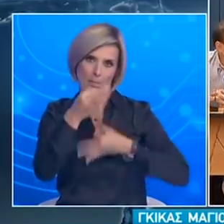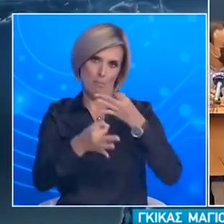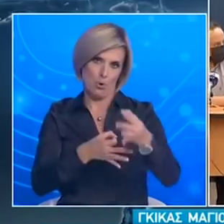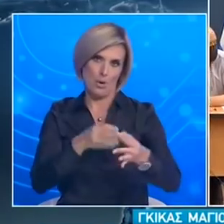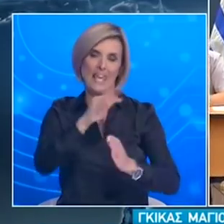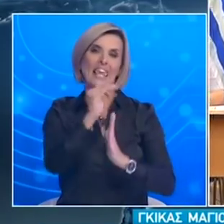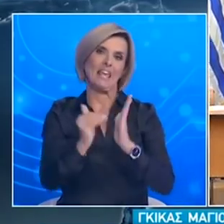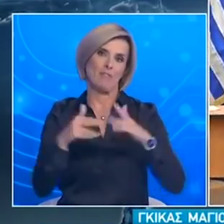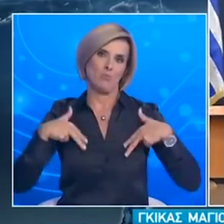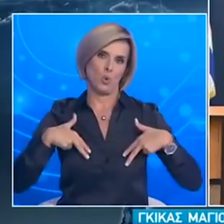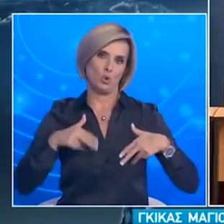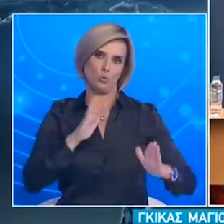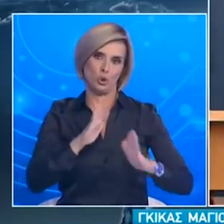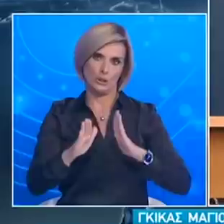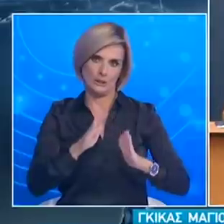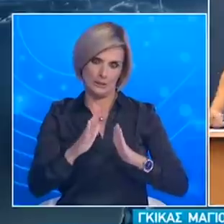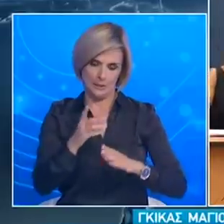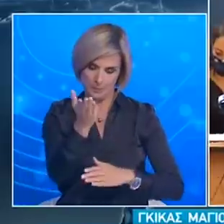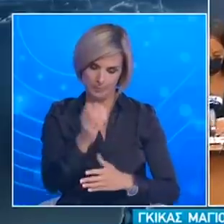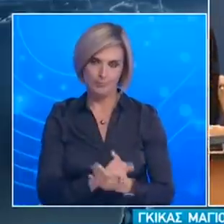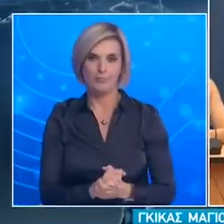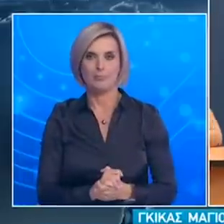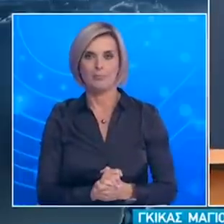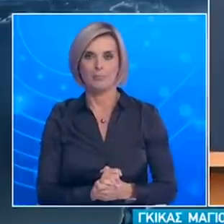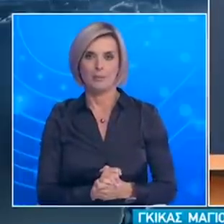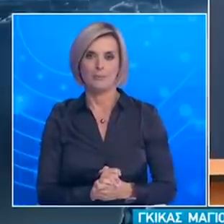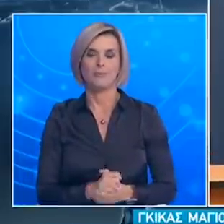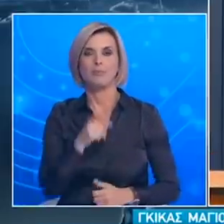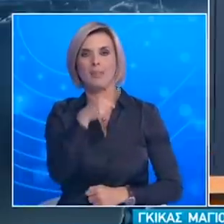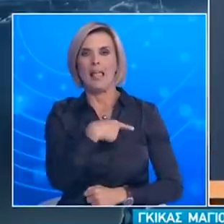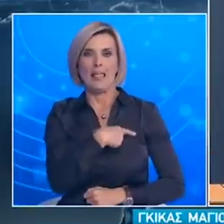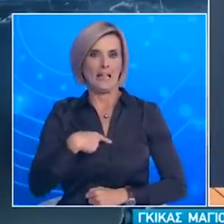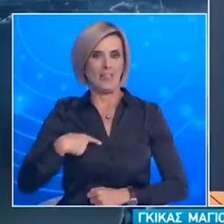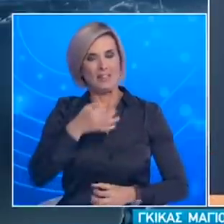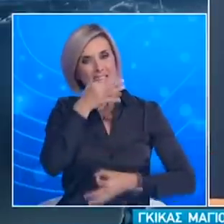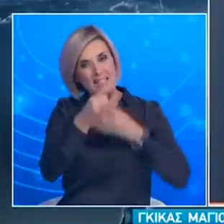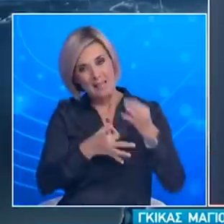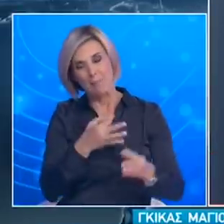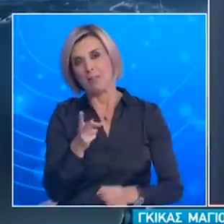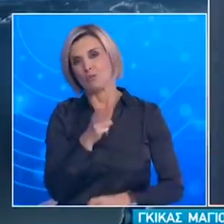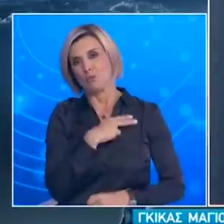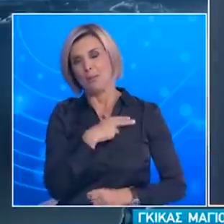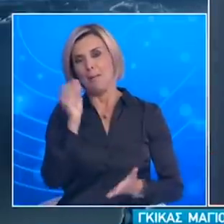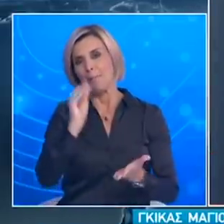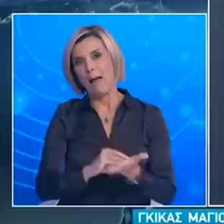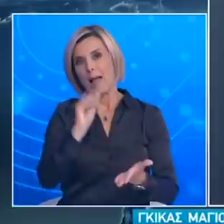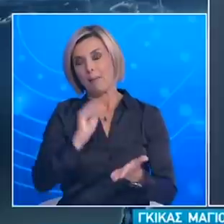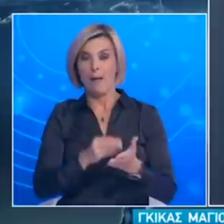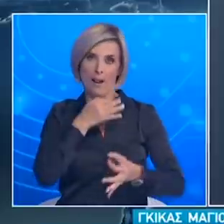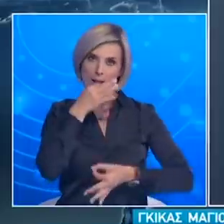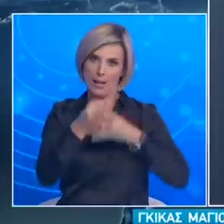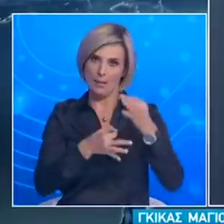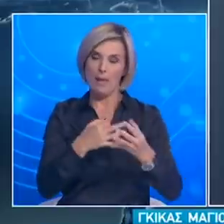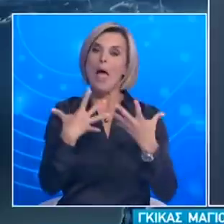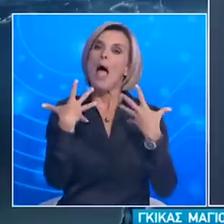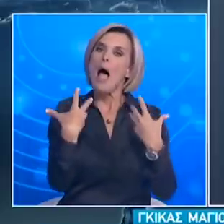Λοιπόν, όπως πολύ σωστά είπε και ο κύριος καθηγητής το έχουμε επαναλάβει και άλλες φορές υπάρχουν